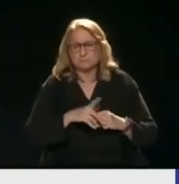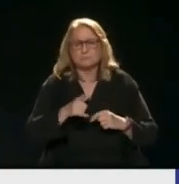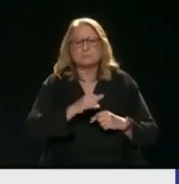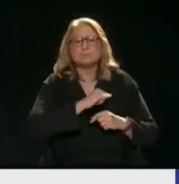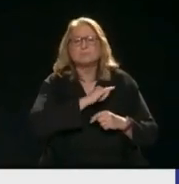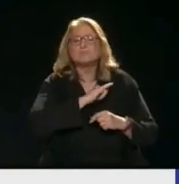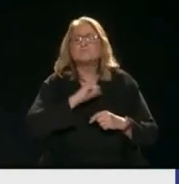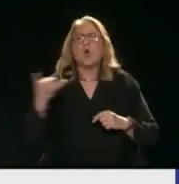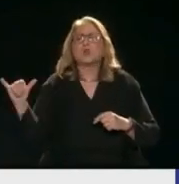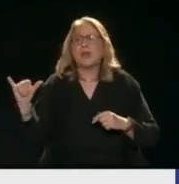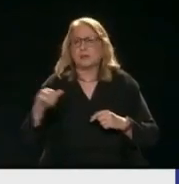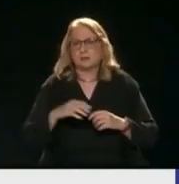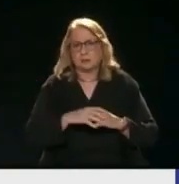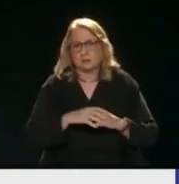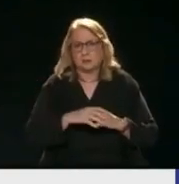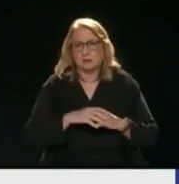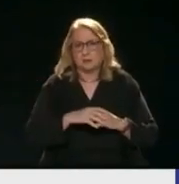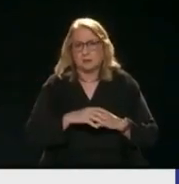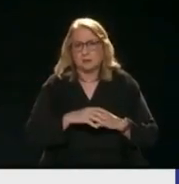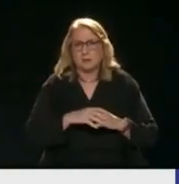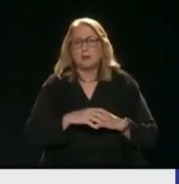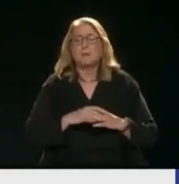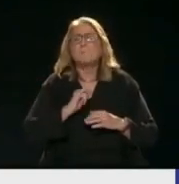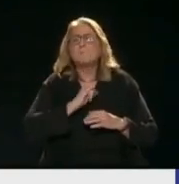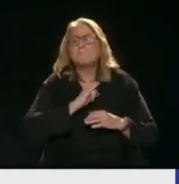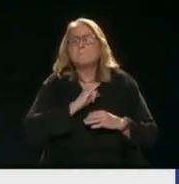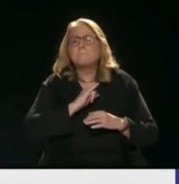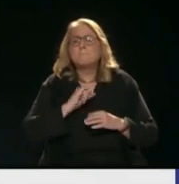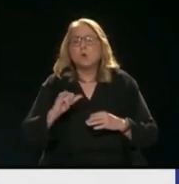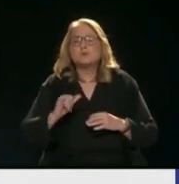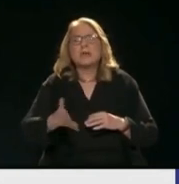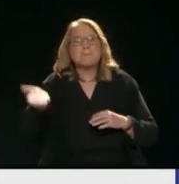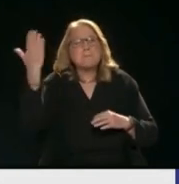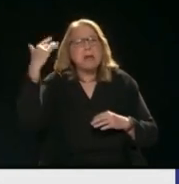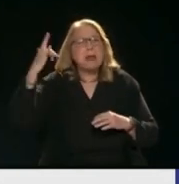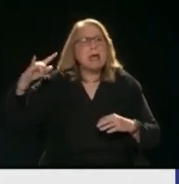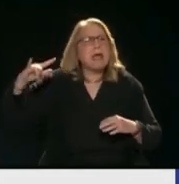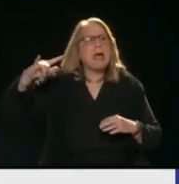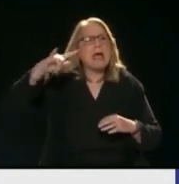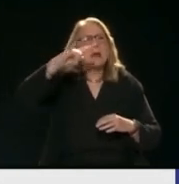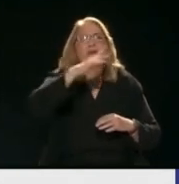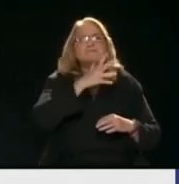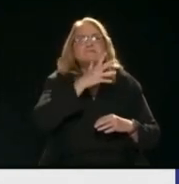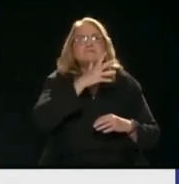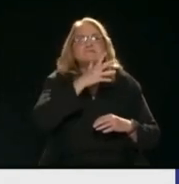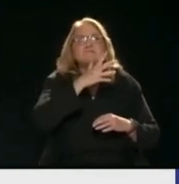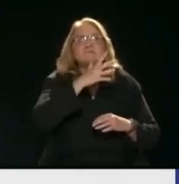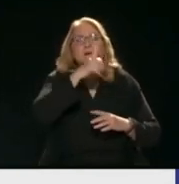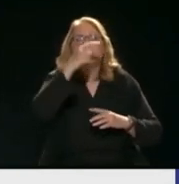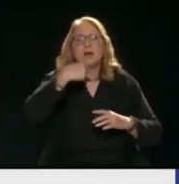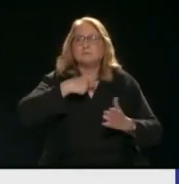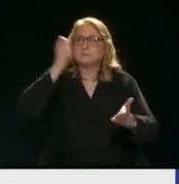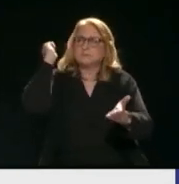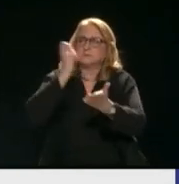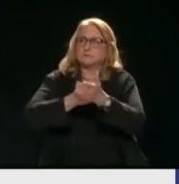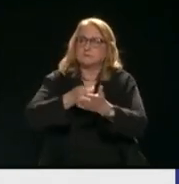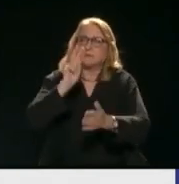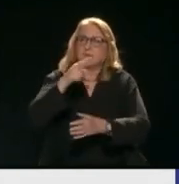Εσείς θα μου πείτε Ποτέ? Παλιά γελία αεροπλάνα Που οι άλλοι τα πετάνε Εμείς τα αγοράζουμε για τις εκατομμύρια